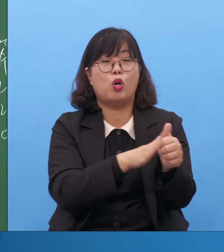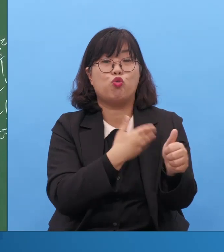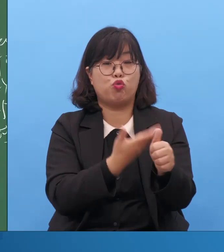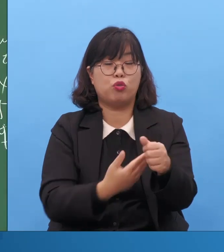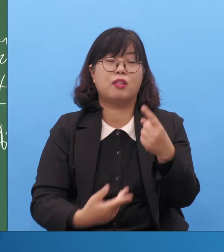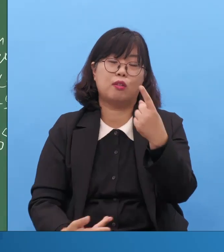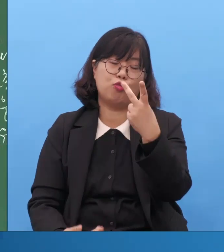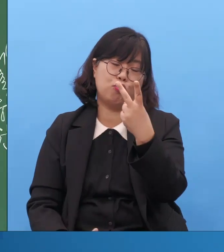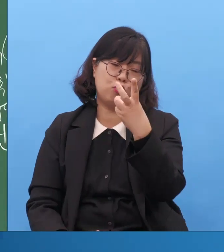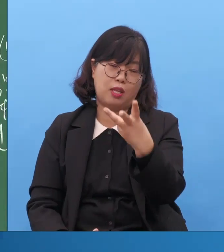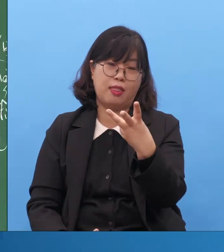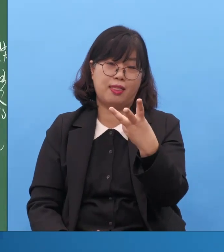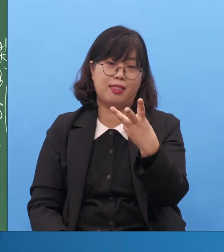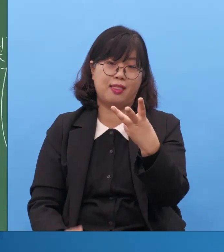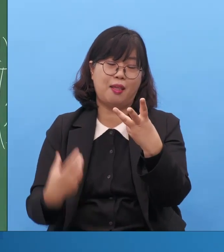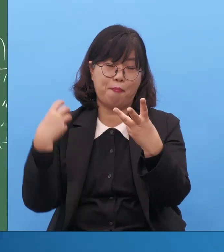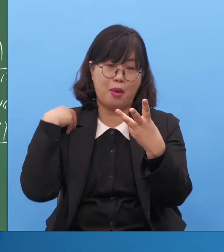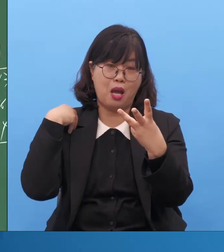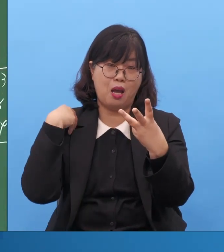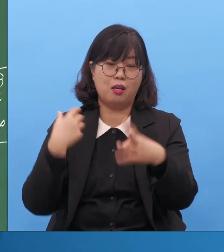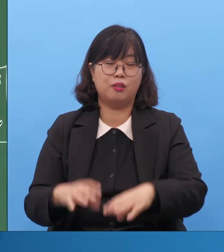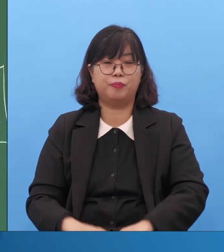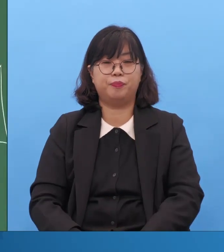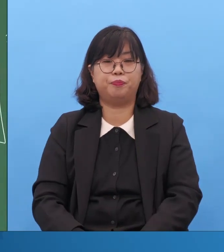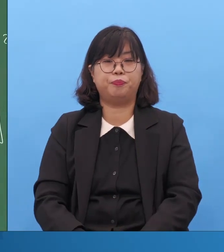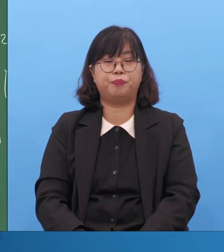여러분 가정에 보면